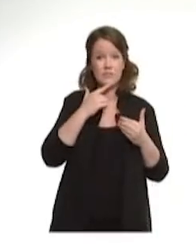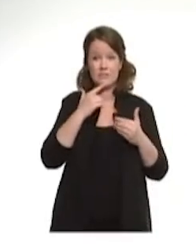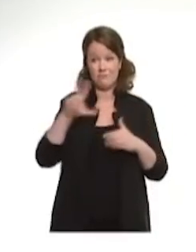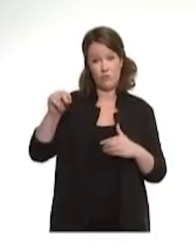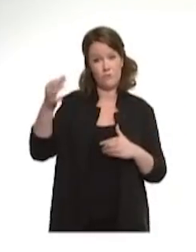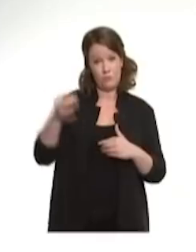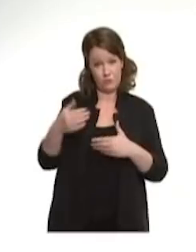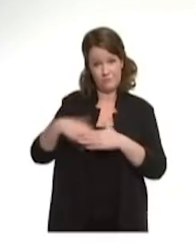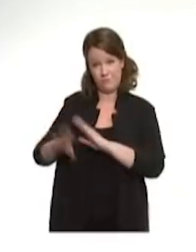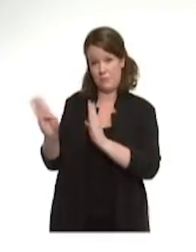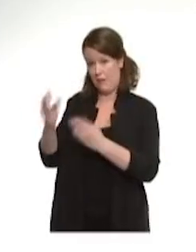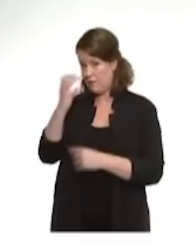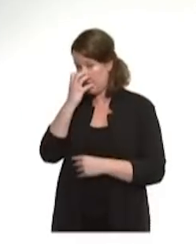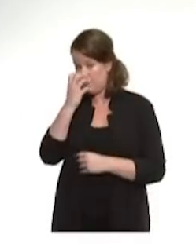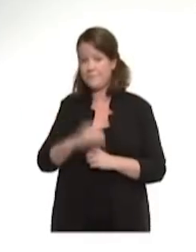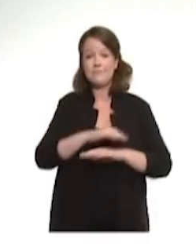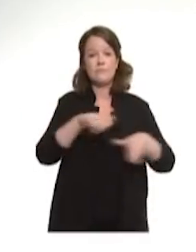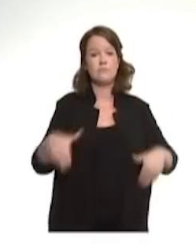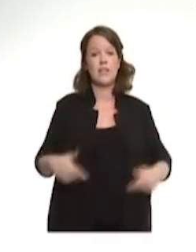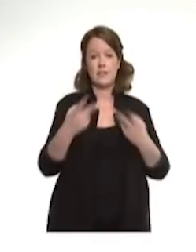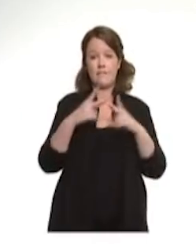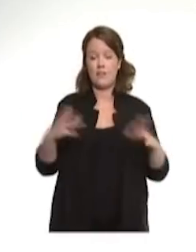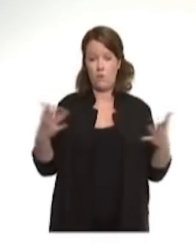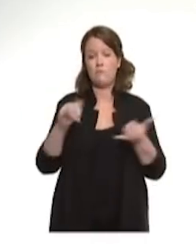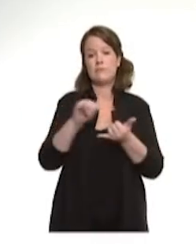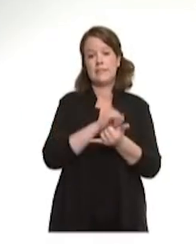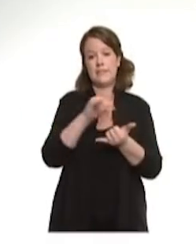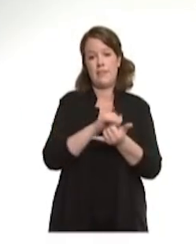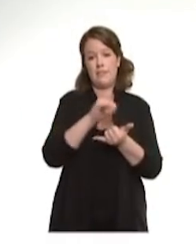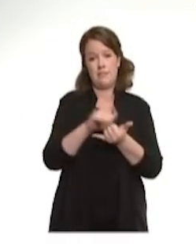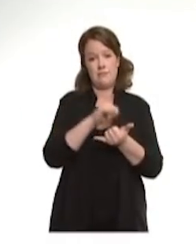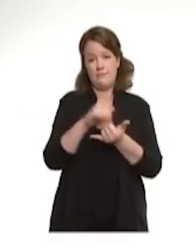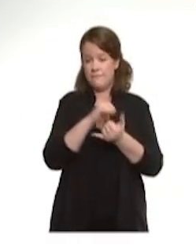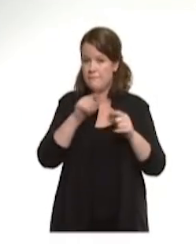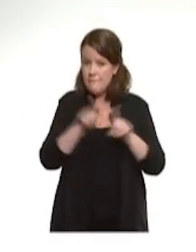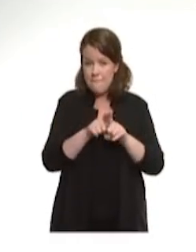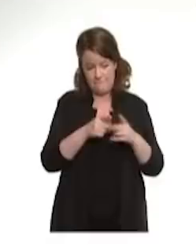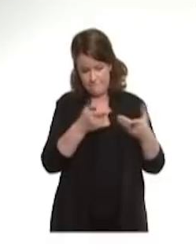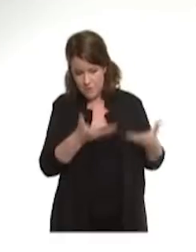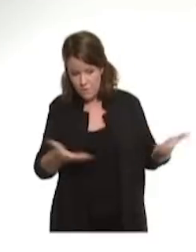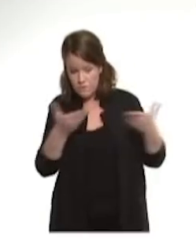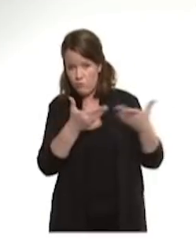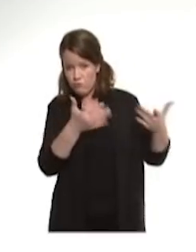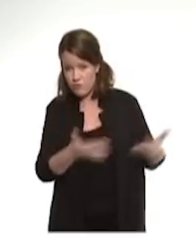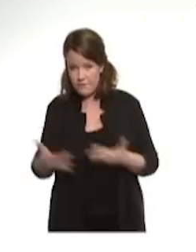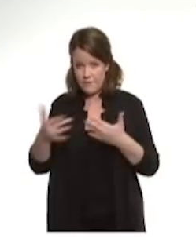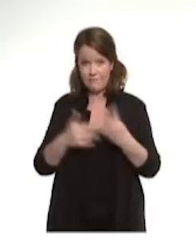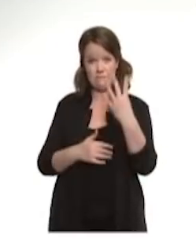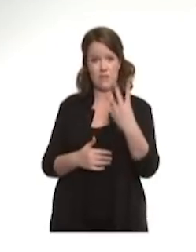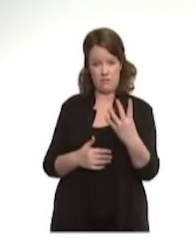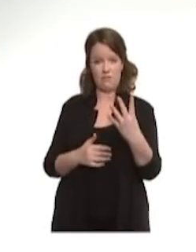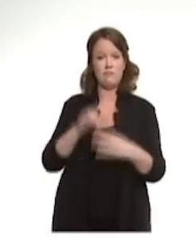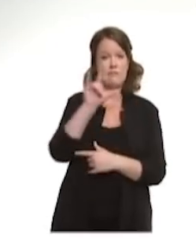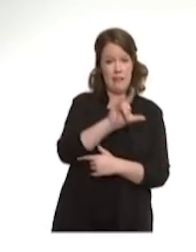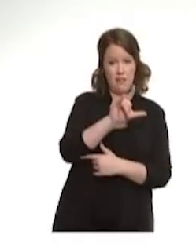30%. Et enfin, Saint-Étienne, qui présente peu ou prou les mêmes caractéristiques épidémiques. Pour ces quatre métropoles,